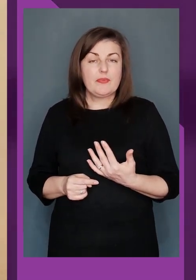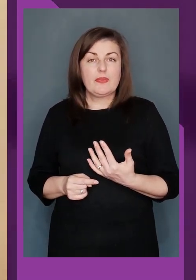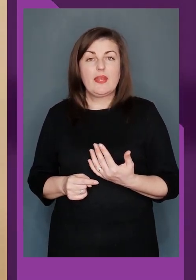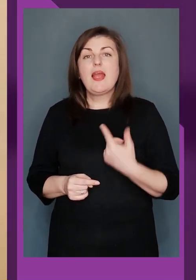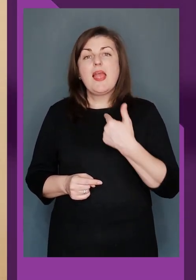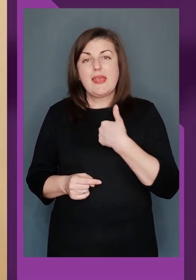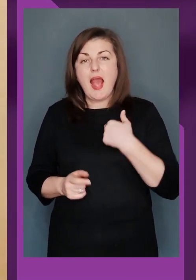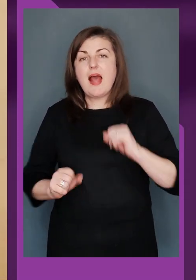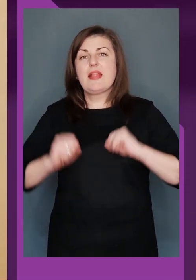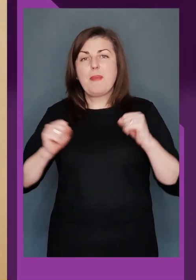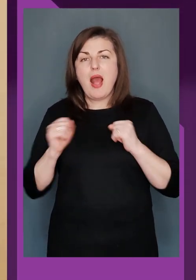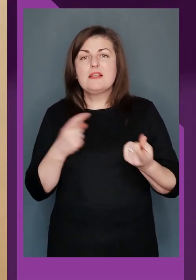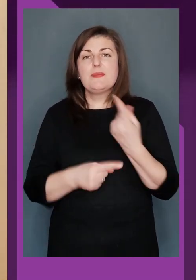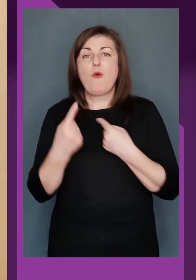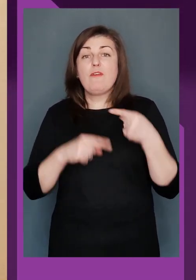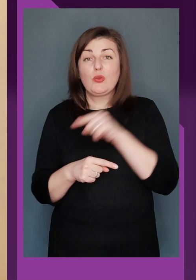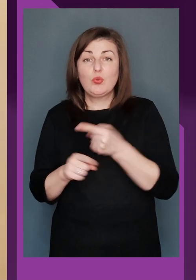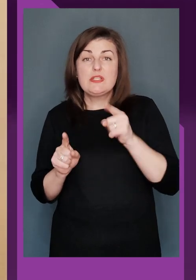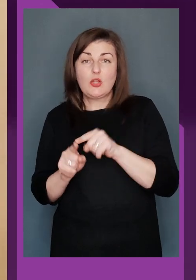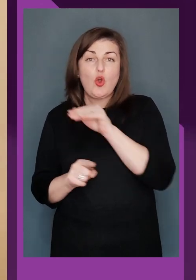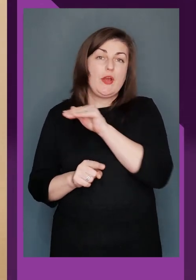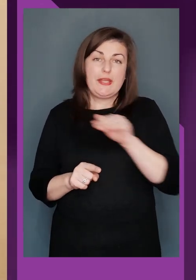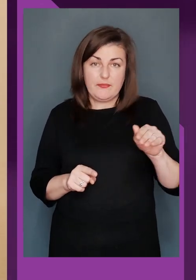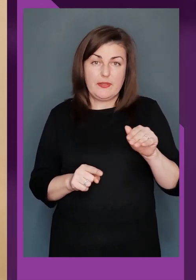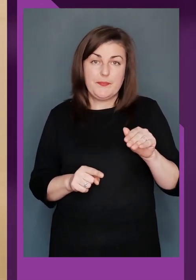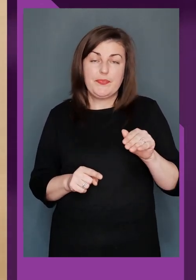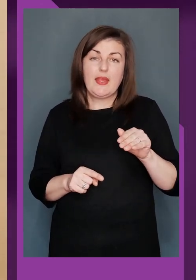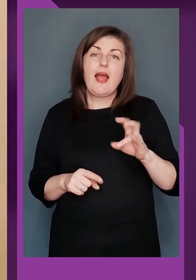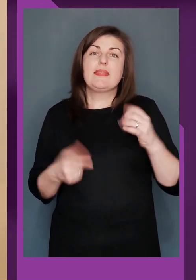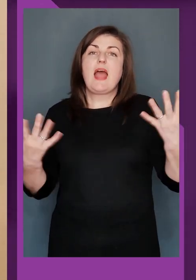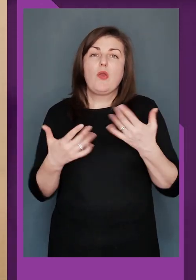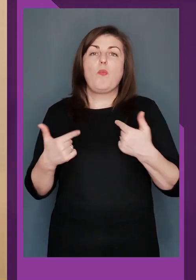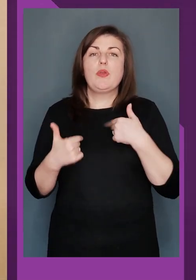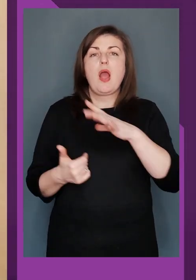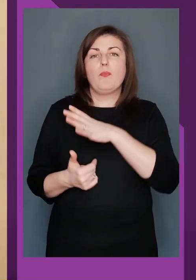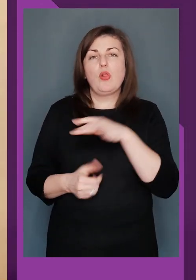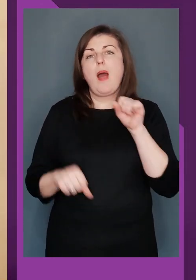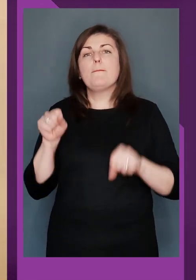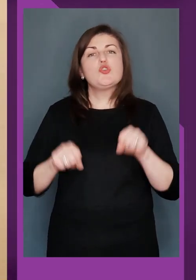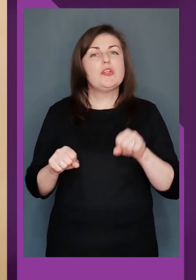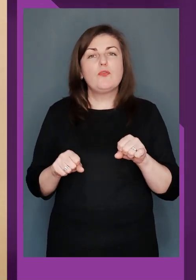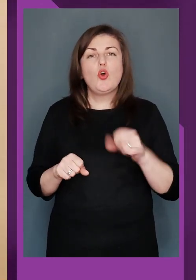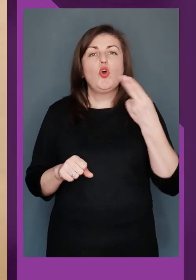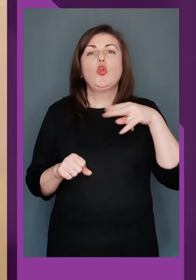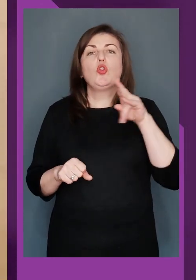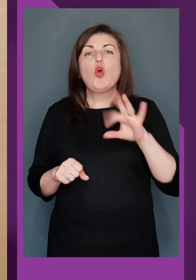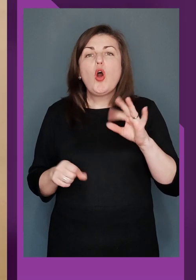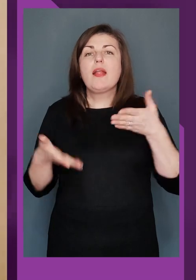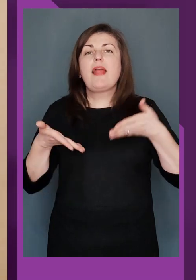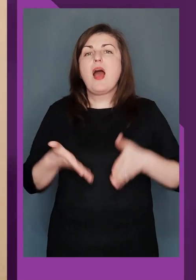я намагаюся повернутися на той рівень, на якому я була, можливо,